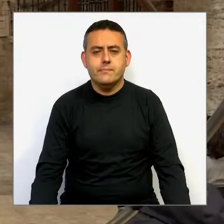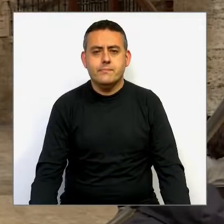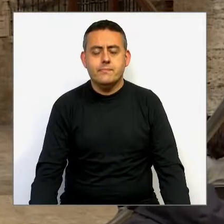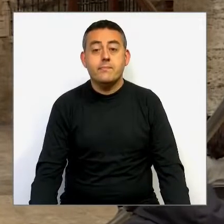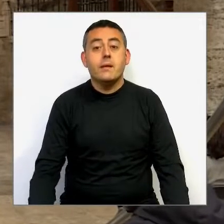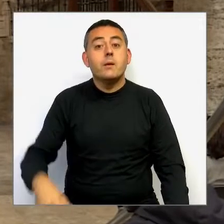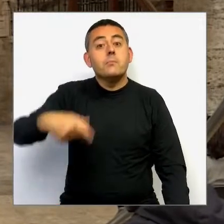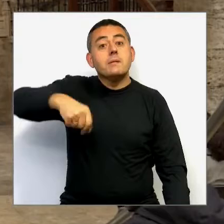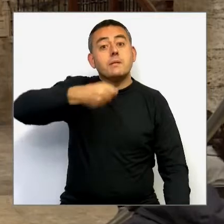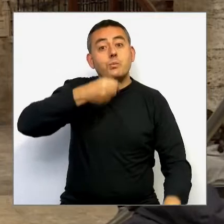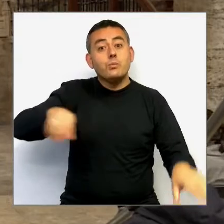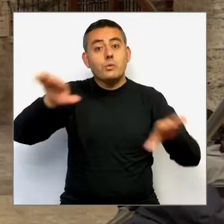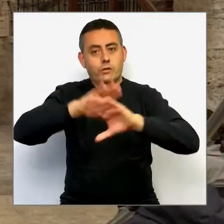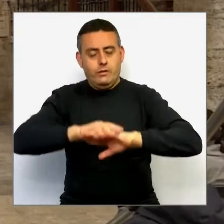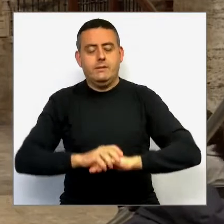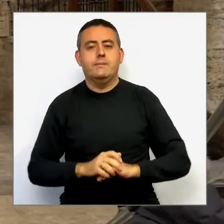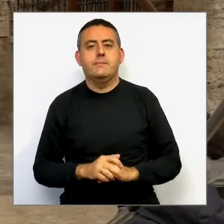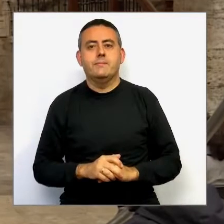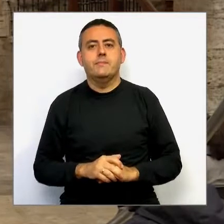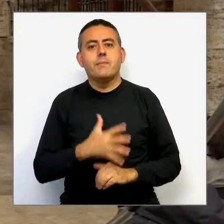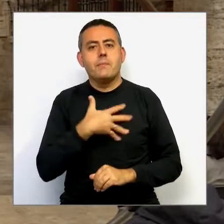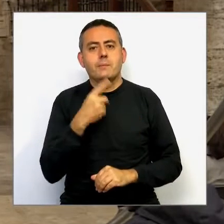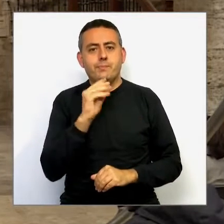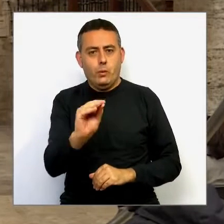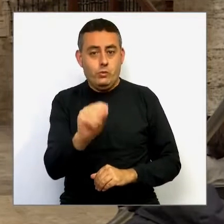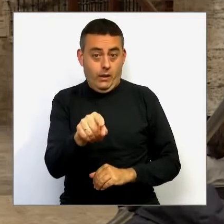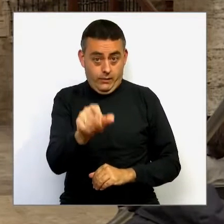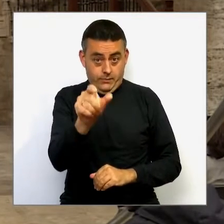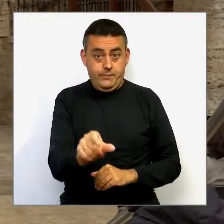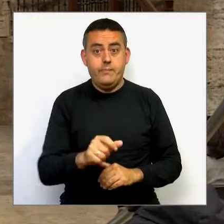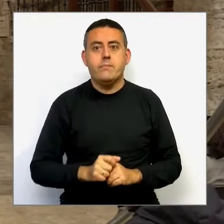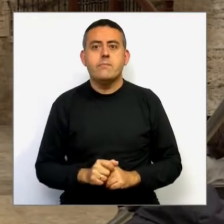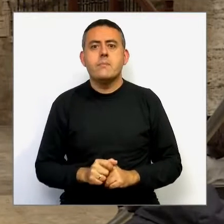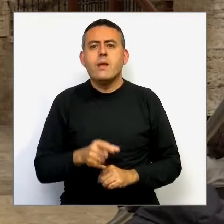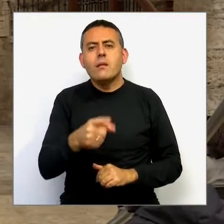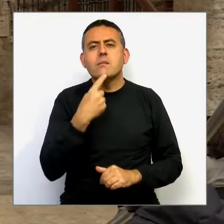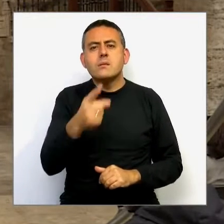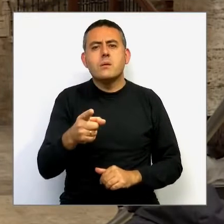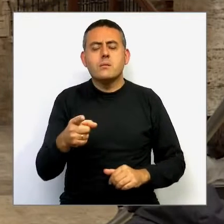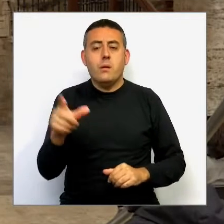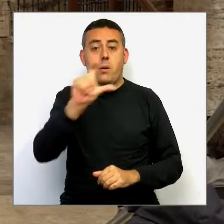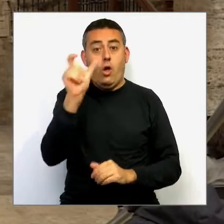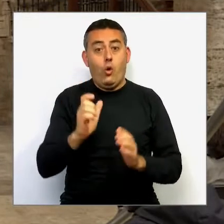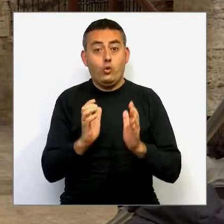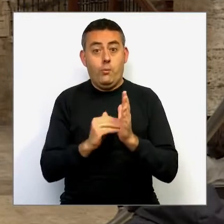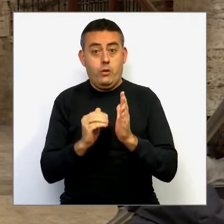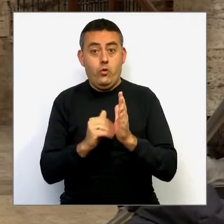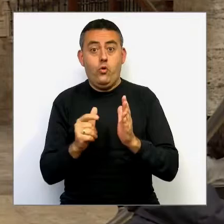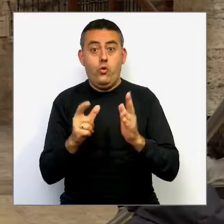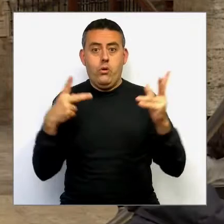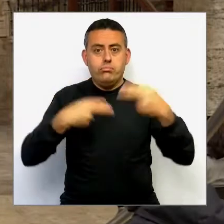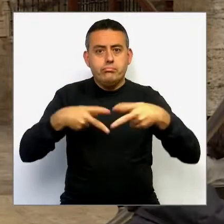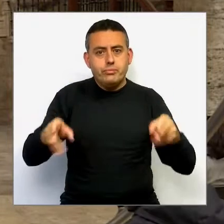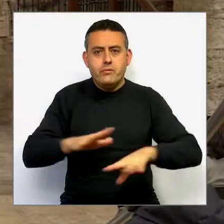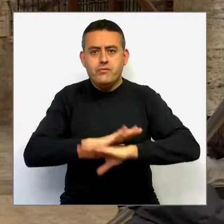President, bona nit. Li volia preguntar a vostè, ha parlat que decaurà el perimetratge autonòmic una vegada se supera la